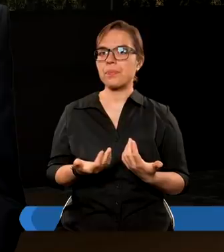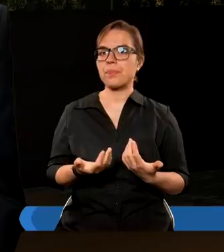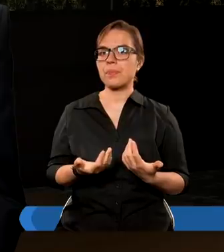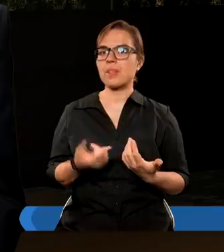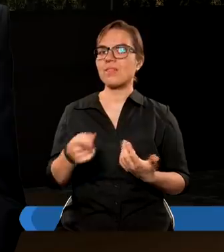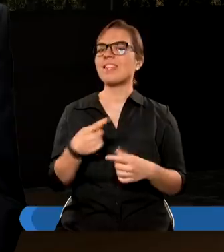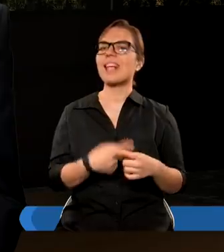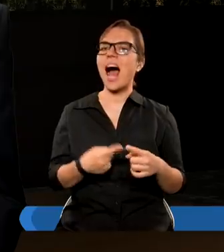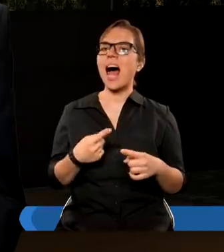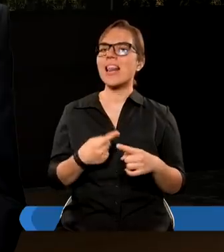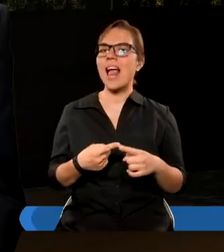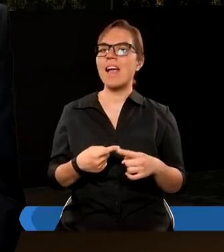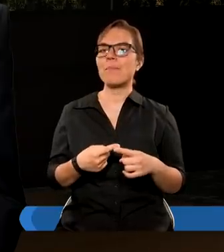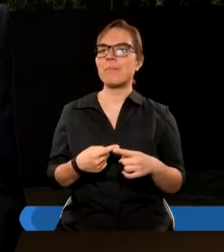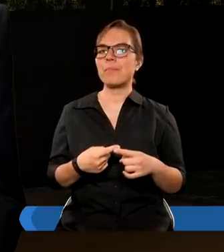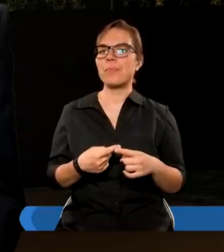zatem